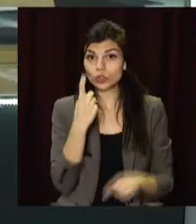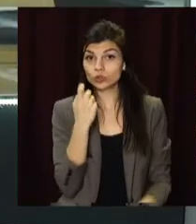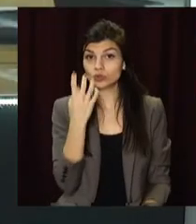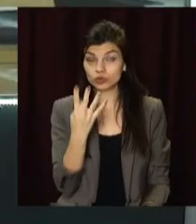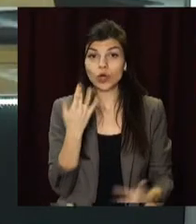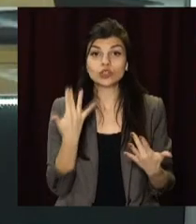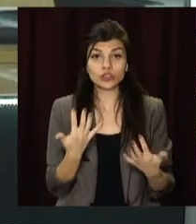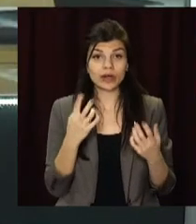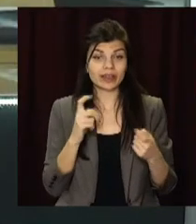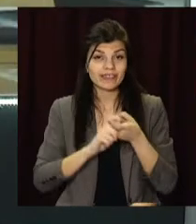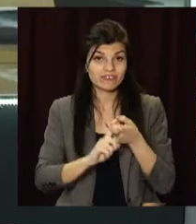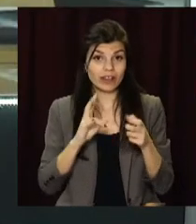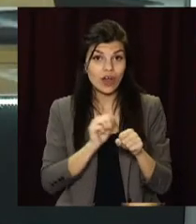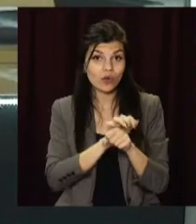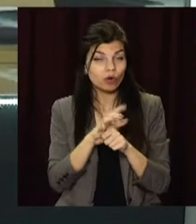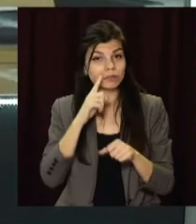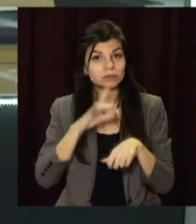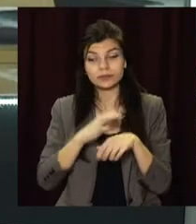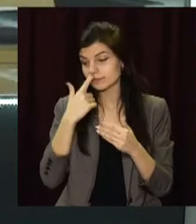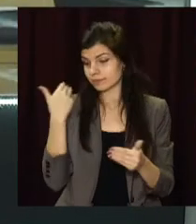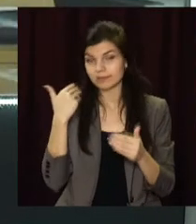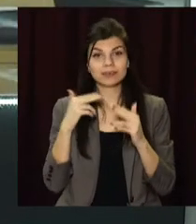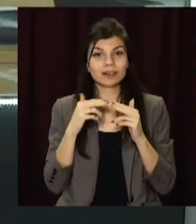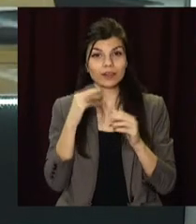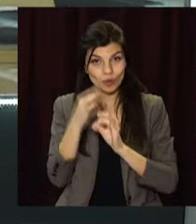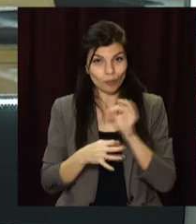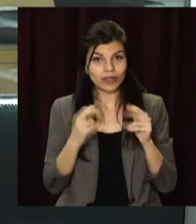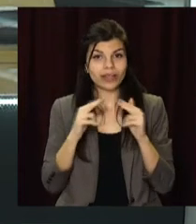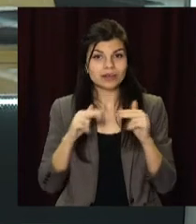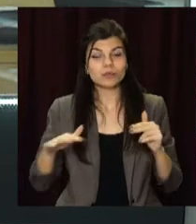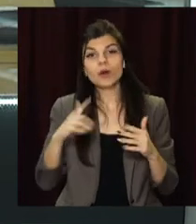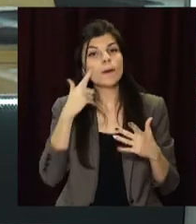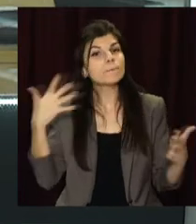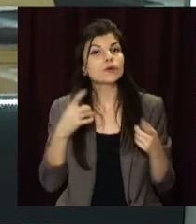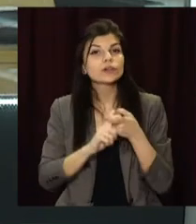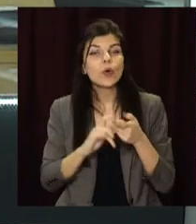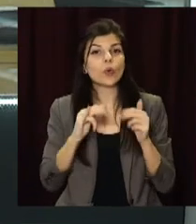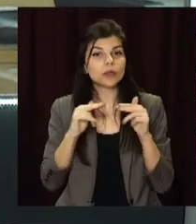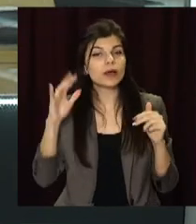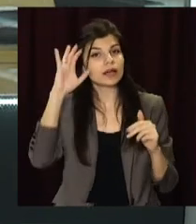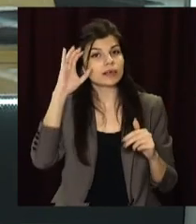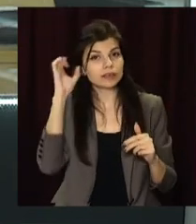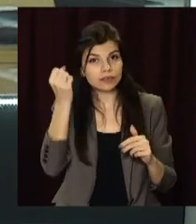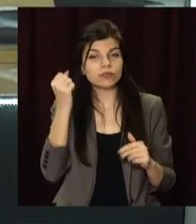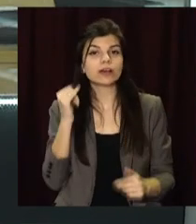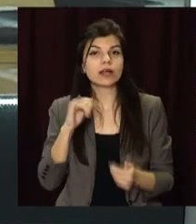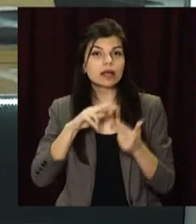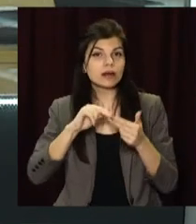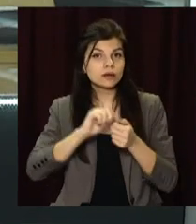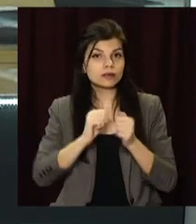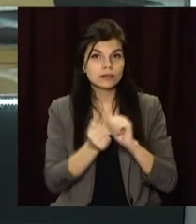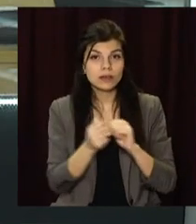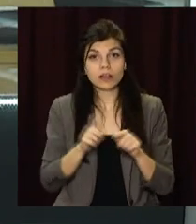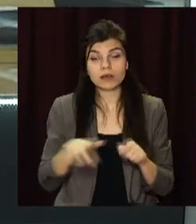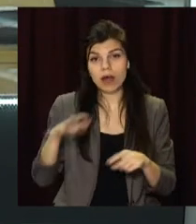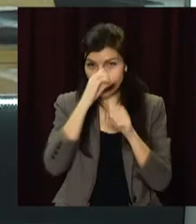Плюс 104. Стільки інфікованих на ковід виявили за попередню добу на Дніпропетровщині. Найбільше нових заражених у Дніпрі, Криву, Морозі